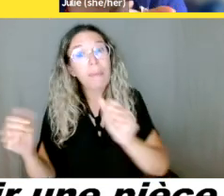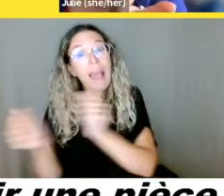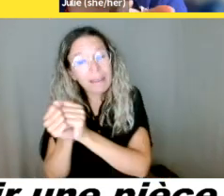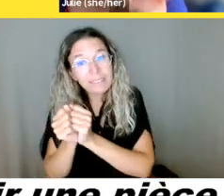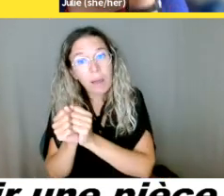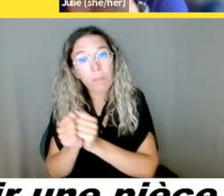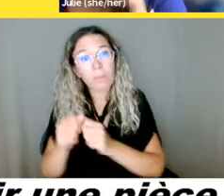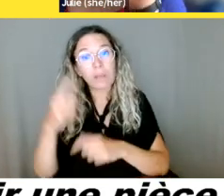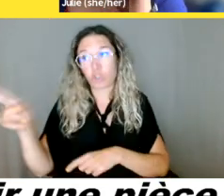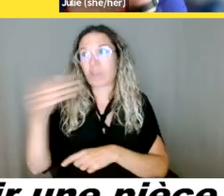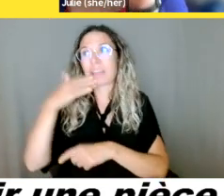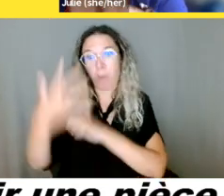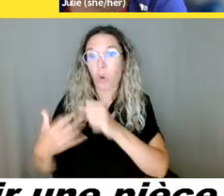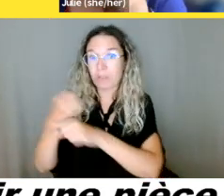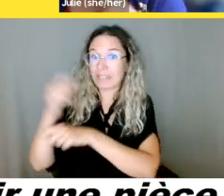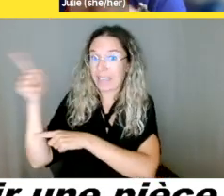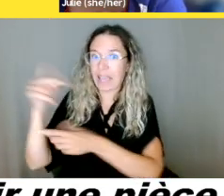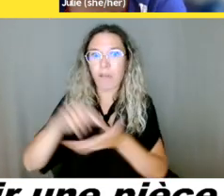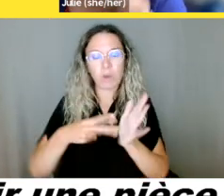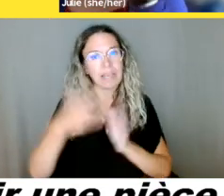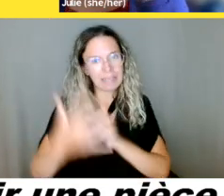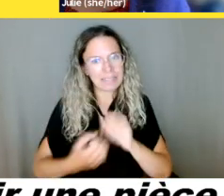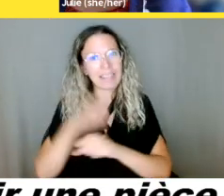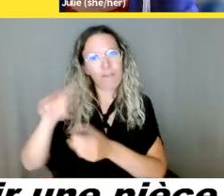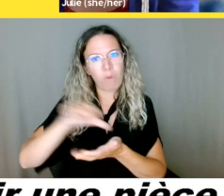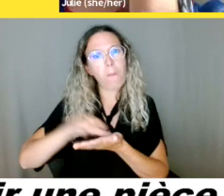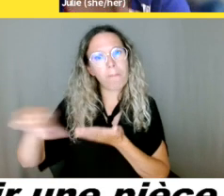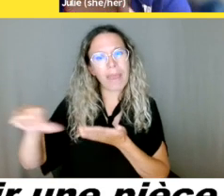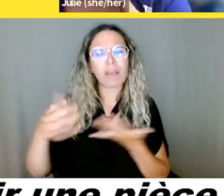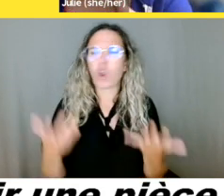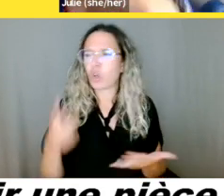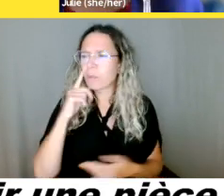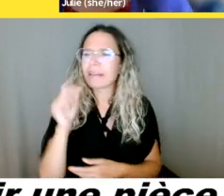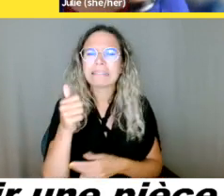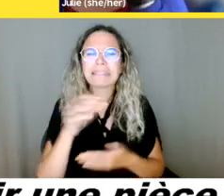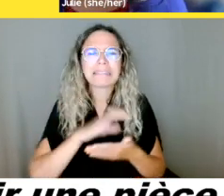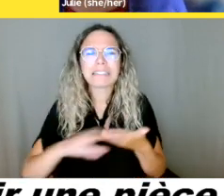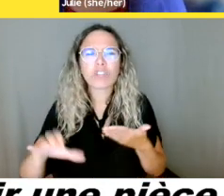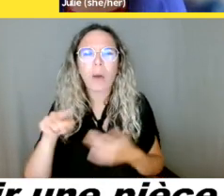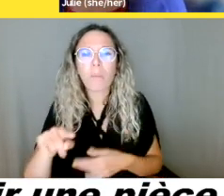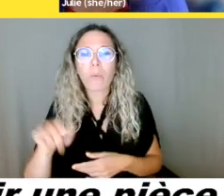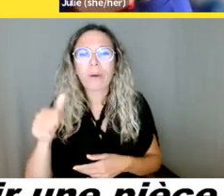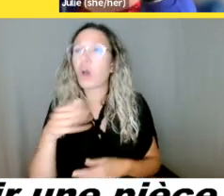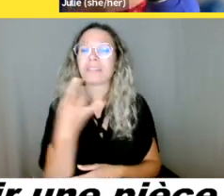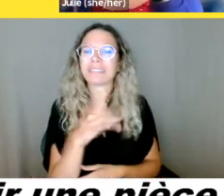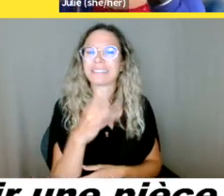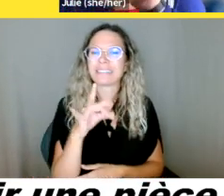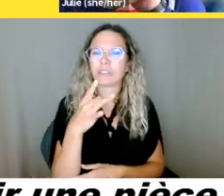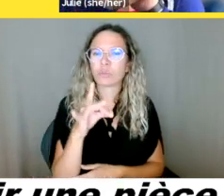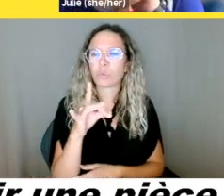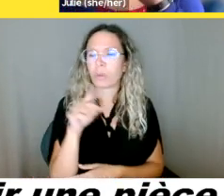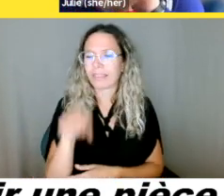et 10 sous... 18 dollars, pardon, et 10 sous. Pour renouveler, on vous envoie un petit collant qu'il faut